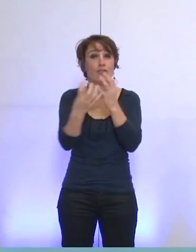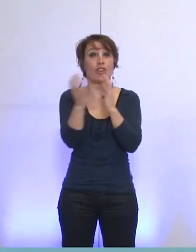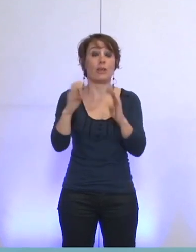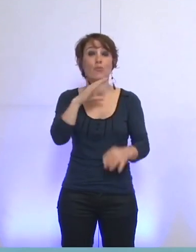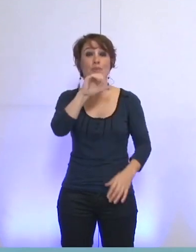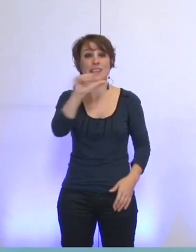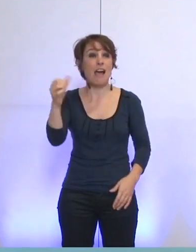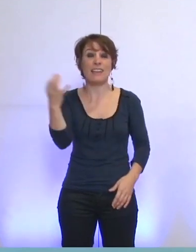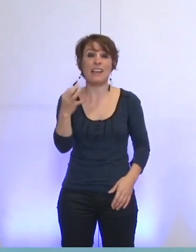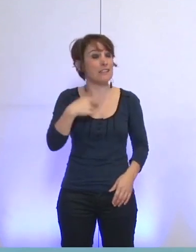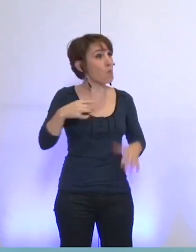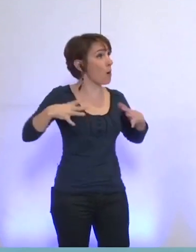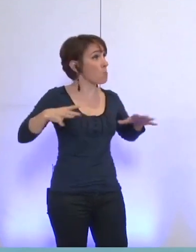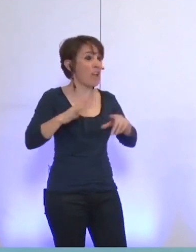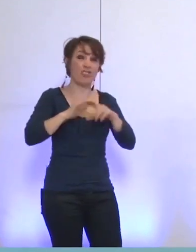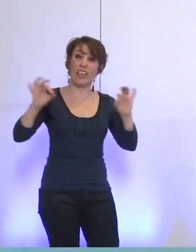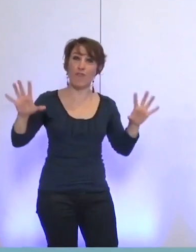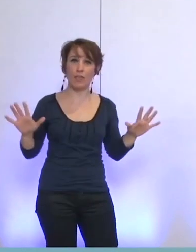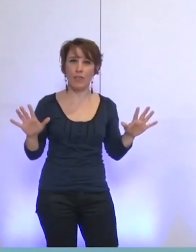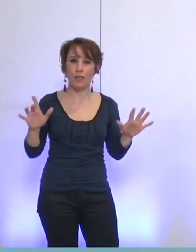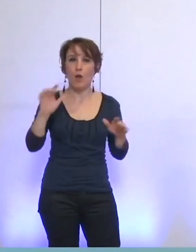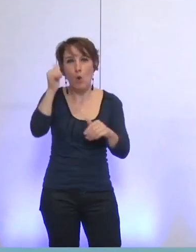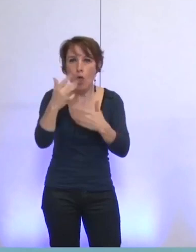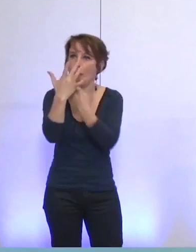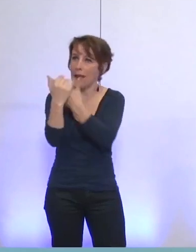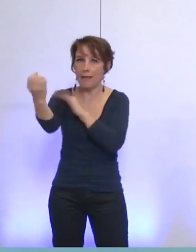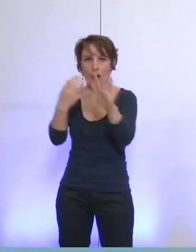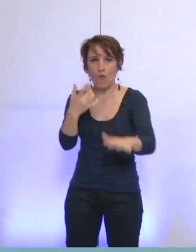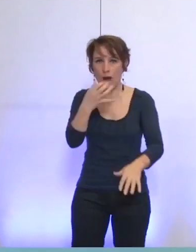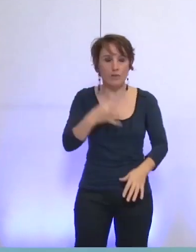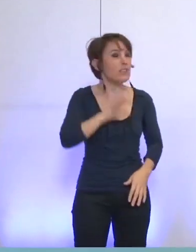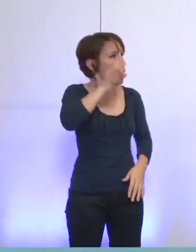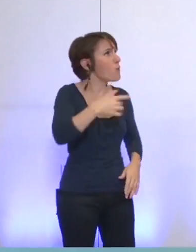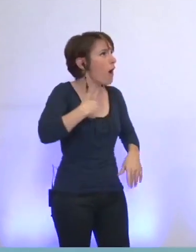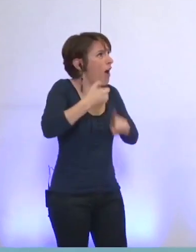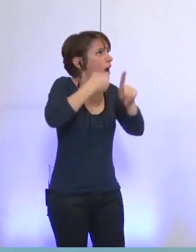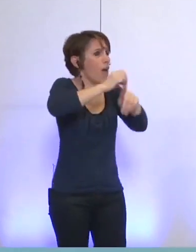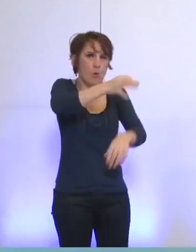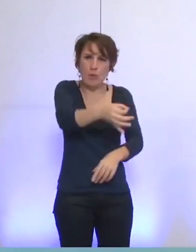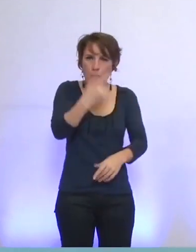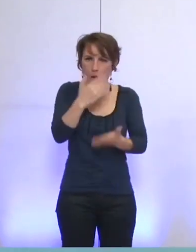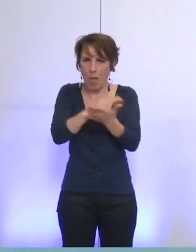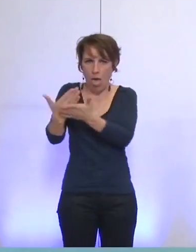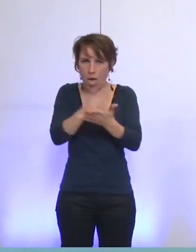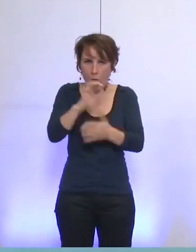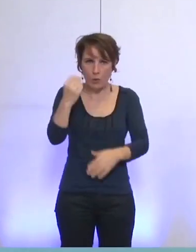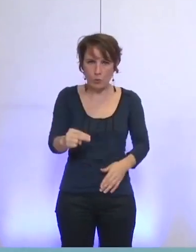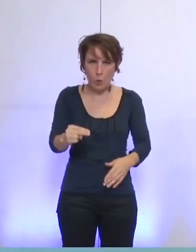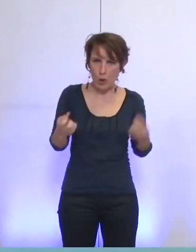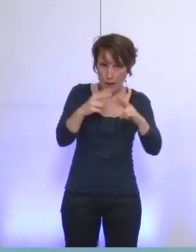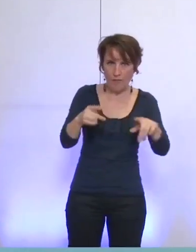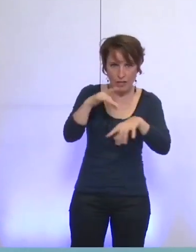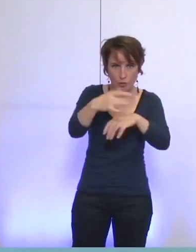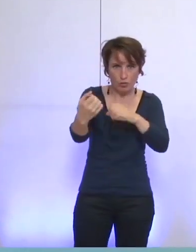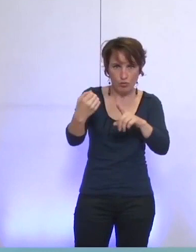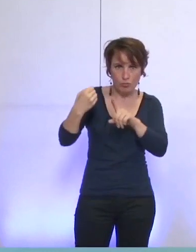qu'il a fait quelque chose. Alors quoi ? On veut savoir ce qui a été fait. On veut savoir à quel moment la ville a pesé pour essayer de défendre dans la